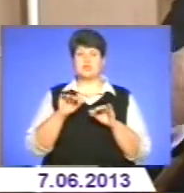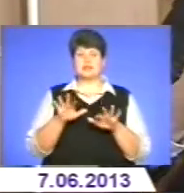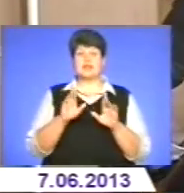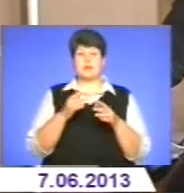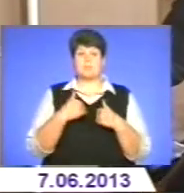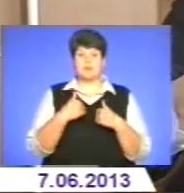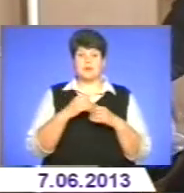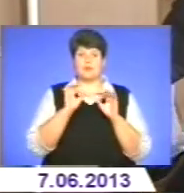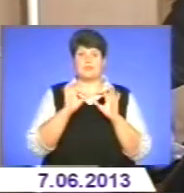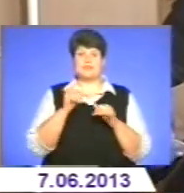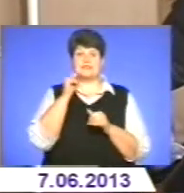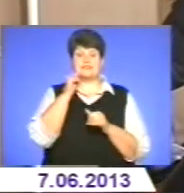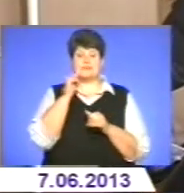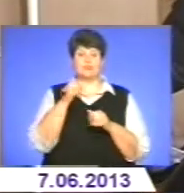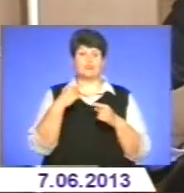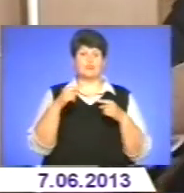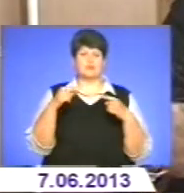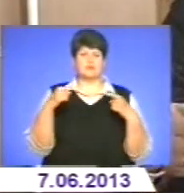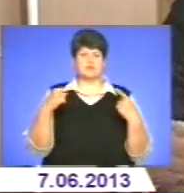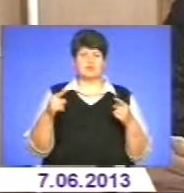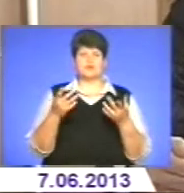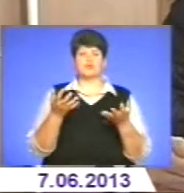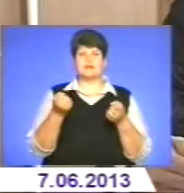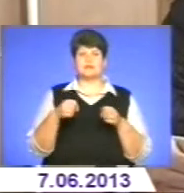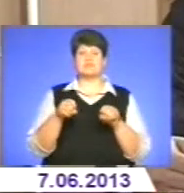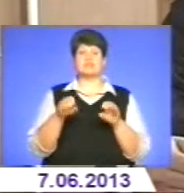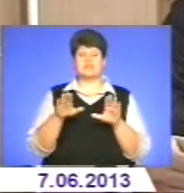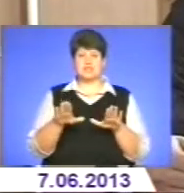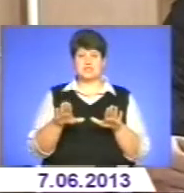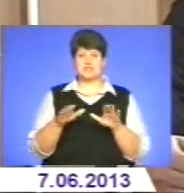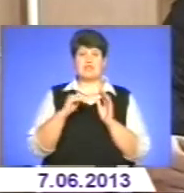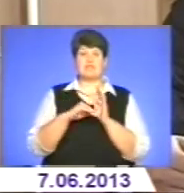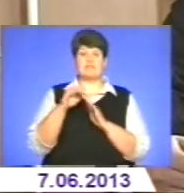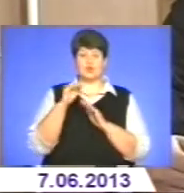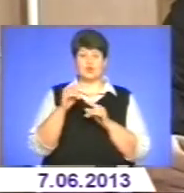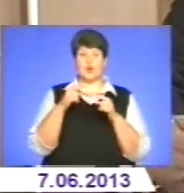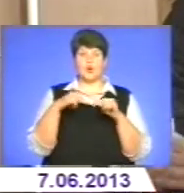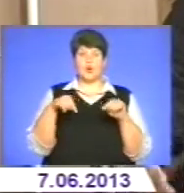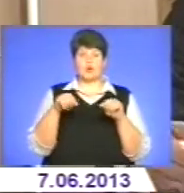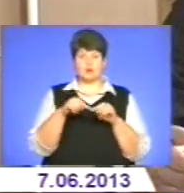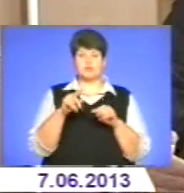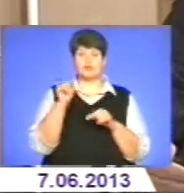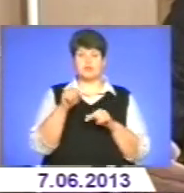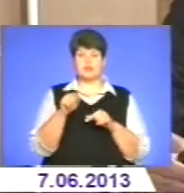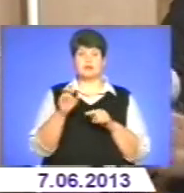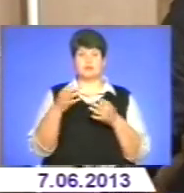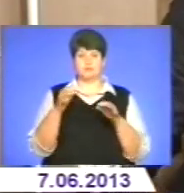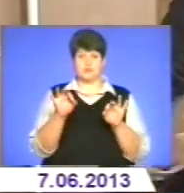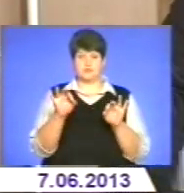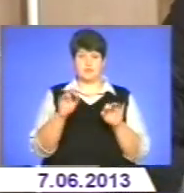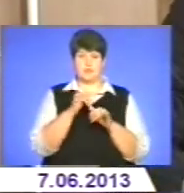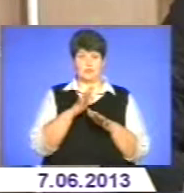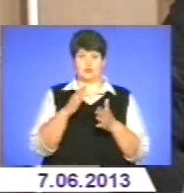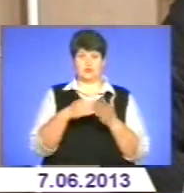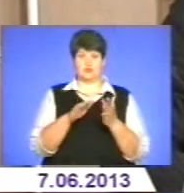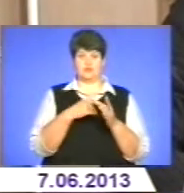пояснити завтра будь-якому інвестору, що отримавши рішення вищого органу колегіального про той чи інший дозвіл, воно не буде